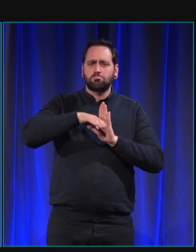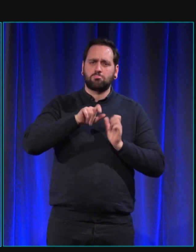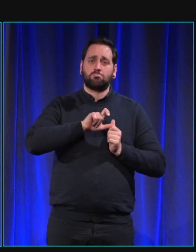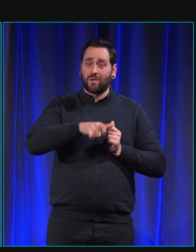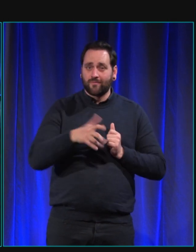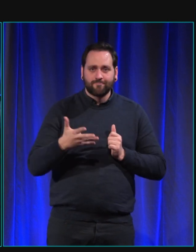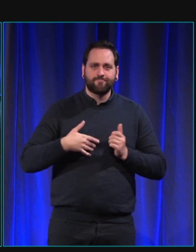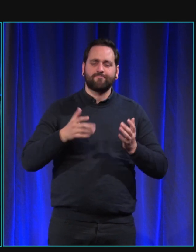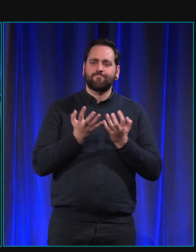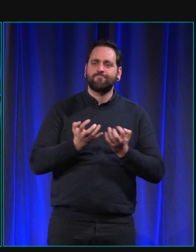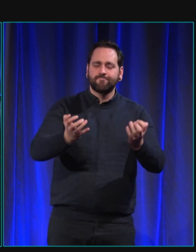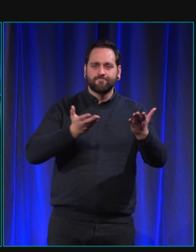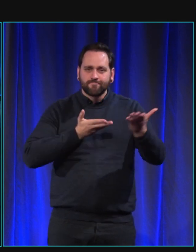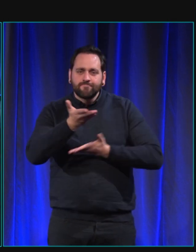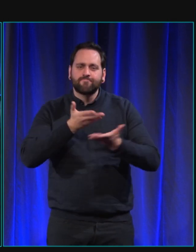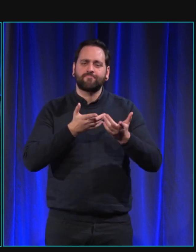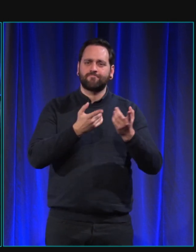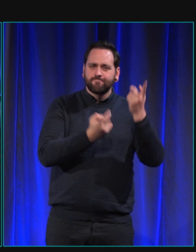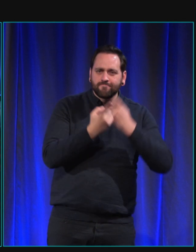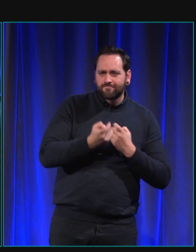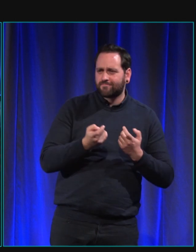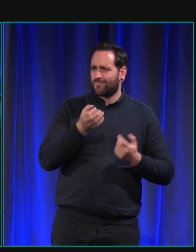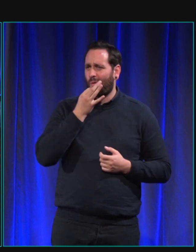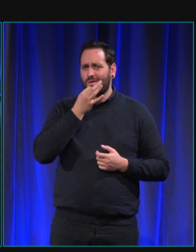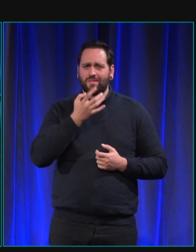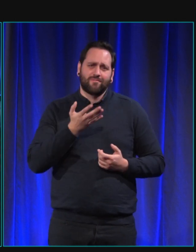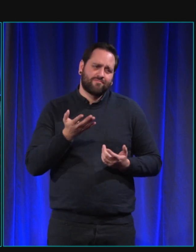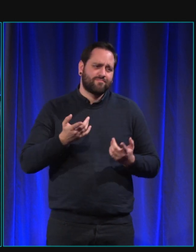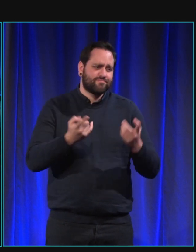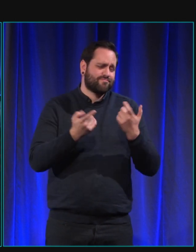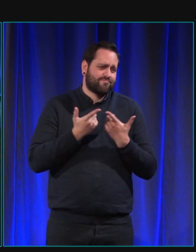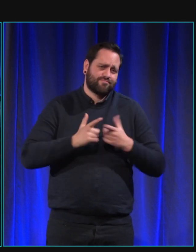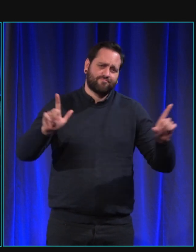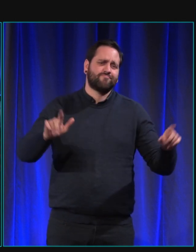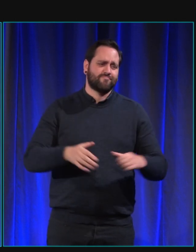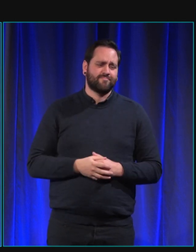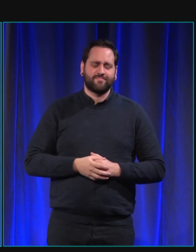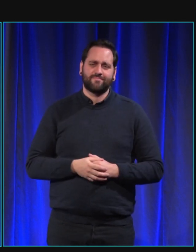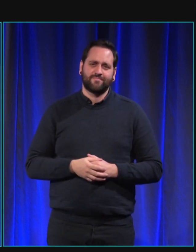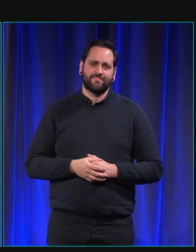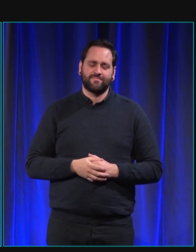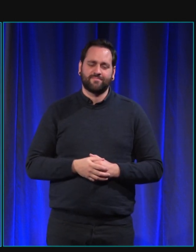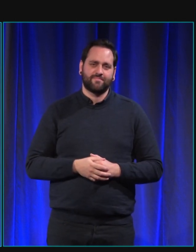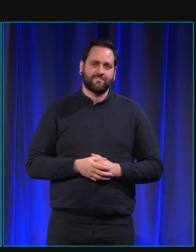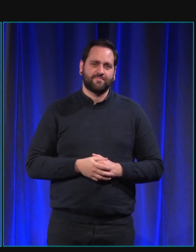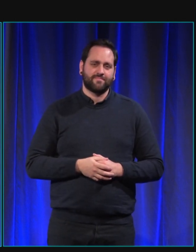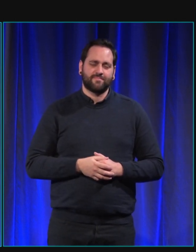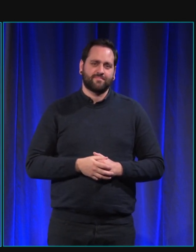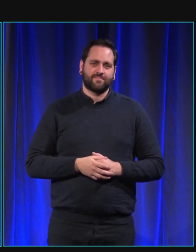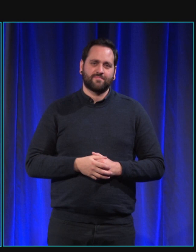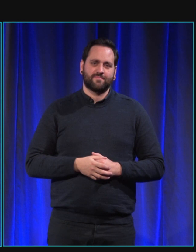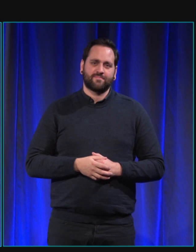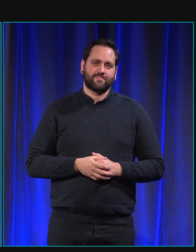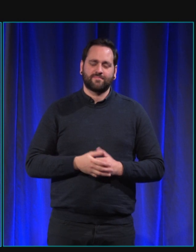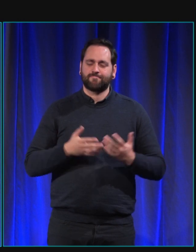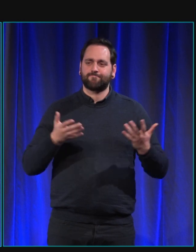la salle. Vous pourrez te poser toutes les questions, toutes les questions que vous le souhaitez. Et voilà, nous pourrons échanger plus longuement. Alors,